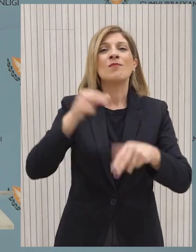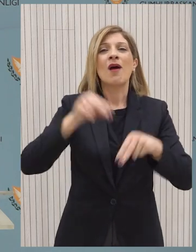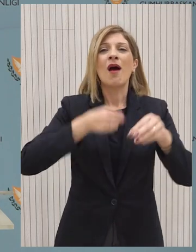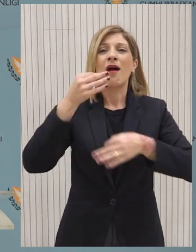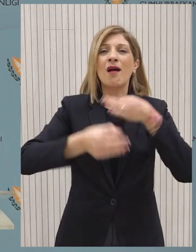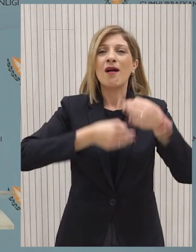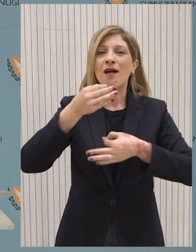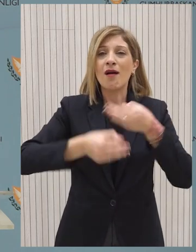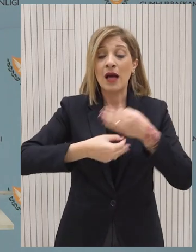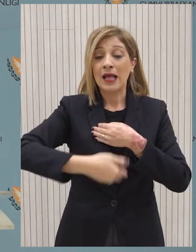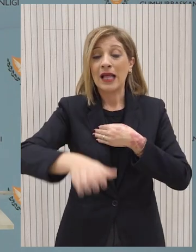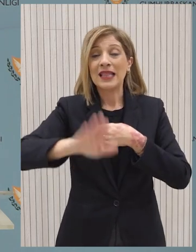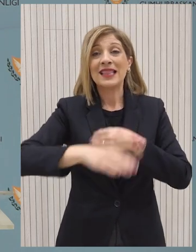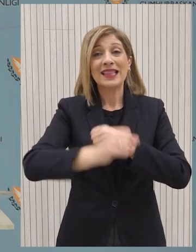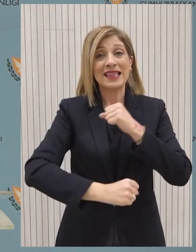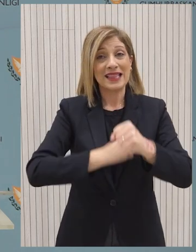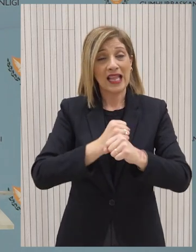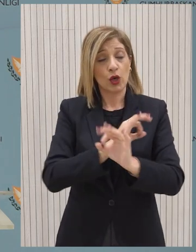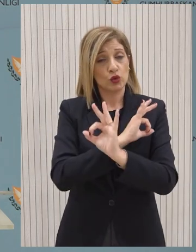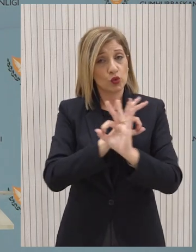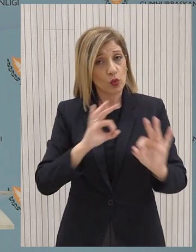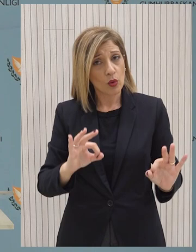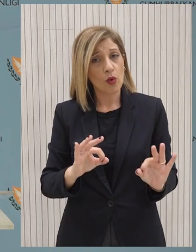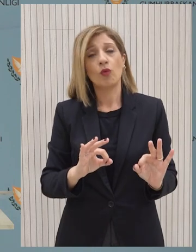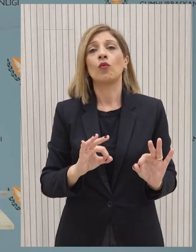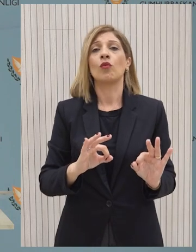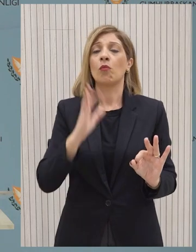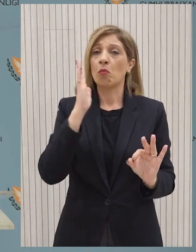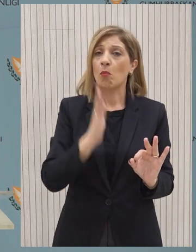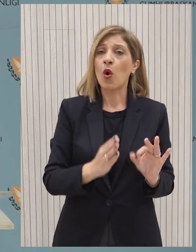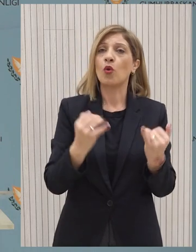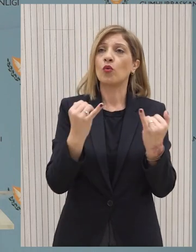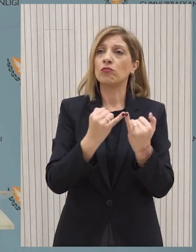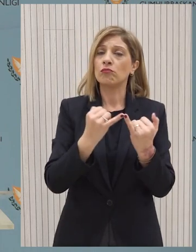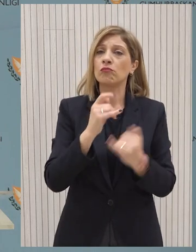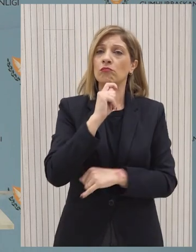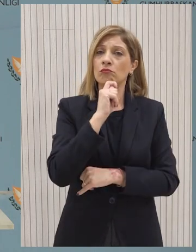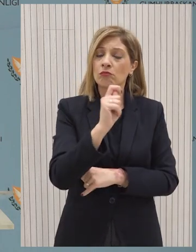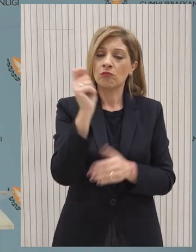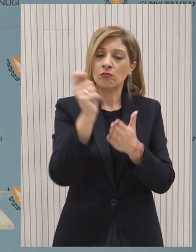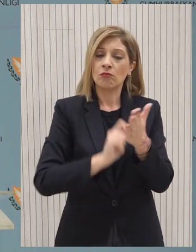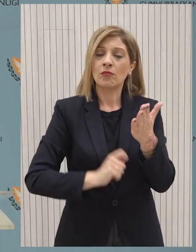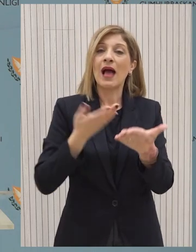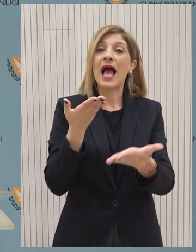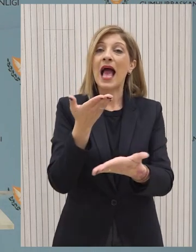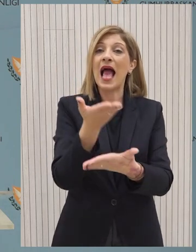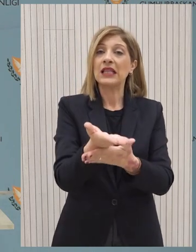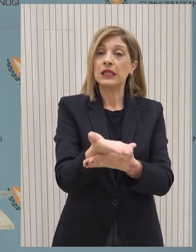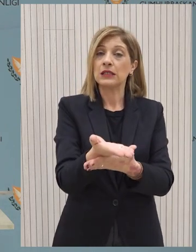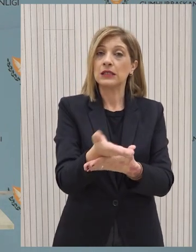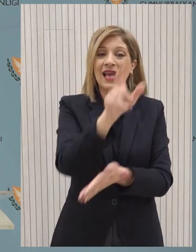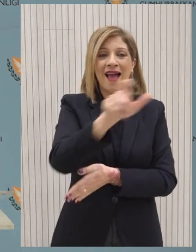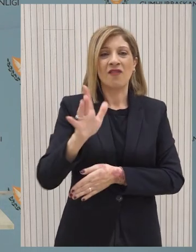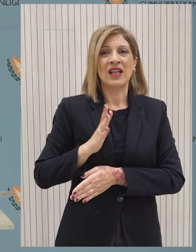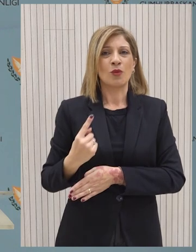Δημοκρατίας. Μέχρι το τέλος του χρόνου θα είναι και έτοιμη η πλατφόρμα όπου θα μπορούν να συμπληρώσουν την αίτηση. Πλατφόρμα η οποία